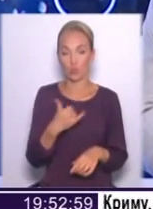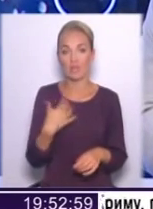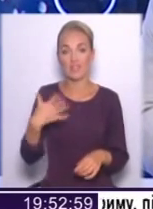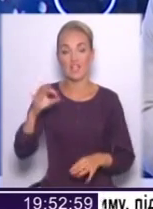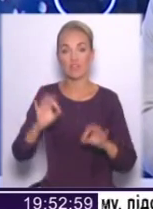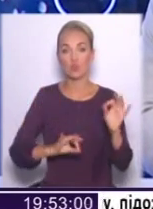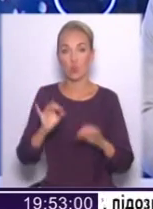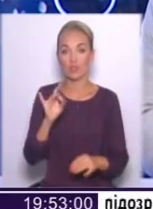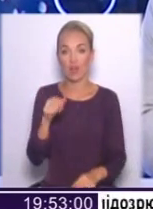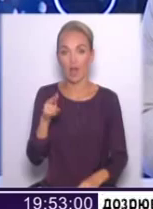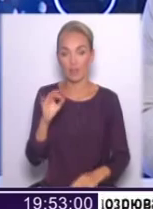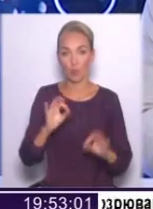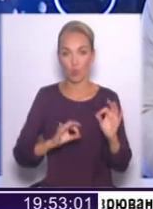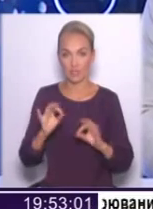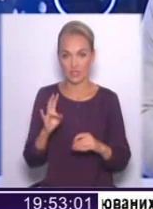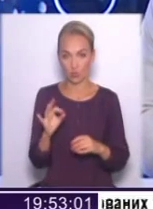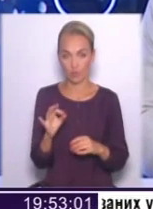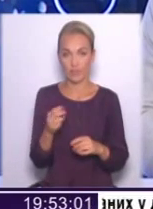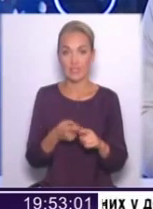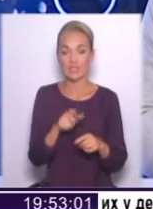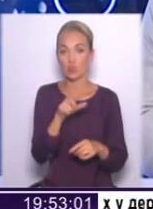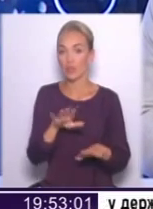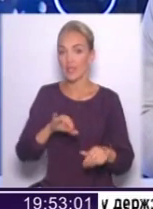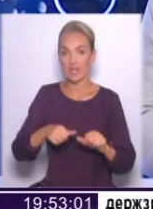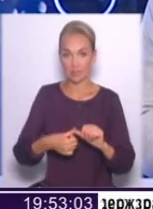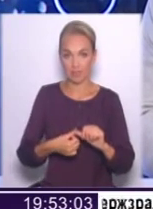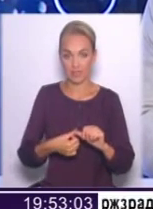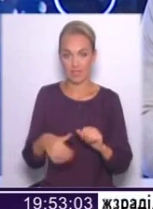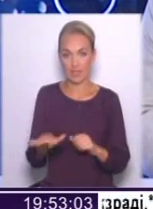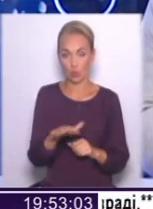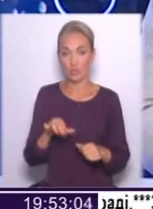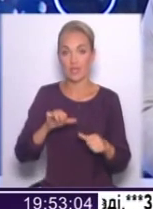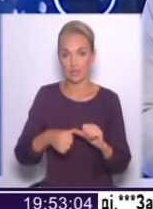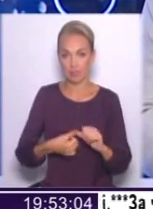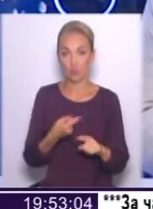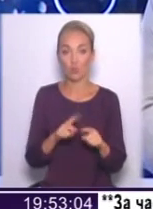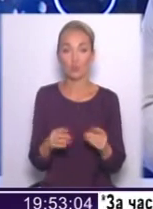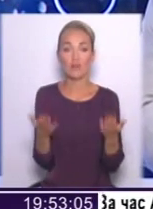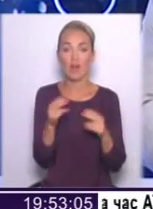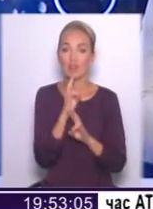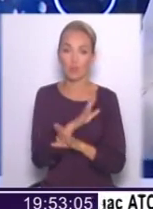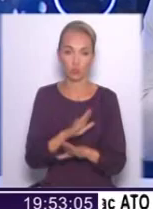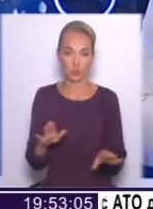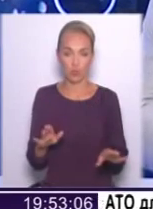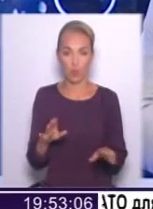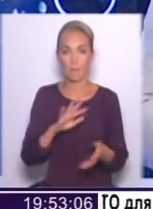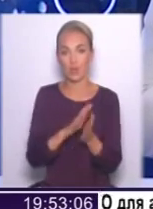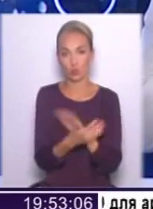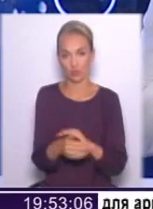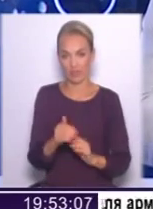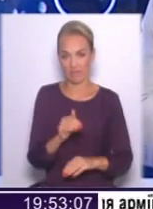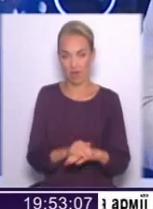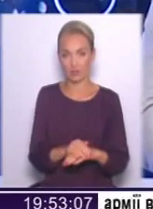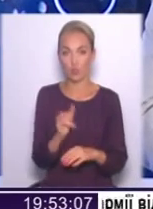% Ради пропорційна. Ці люди не закріплені за певними територіями, закріплені. Тому давайте не будемо перекручувати факти.